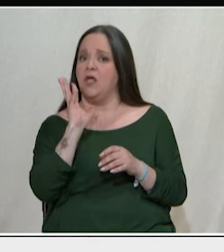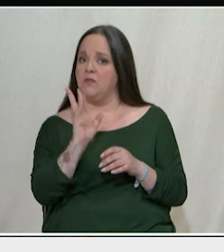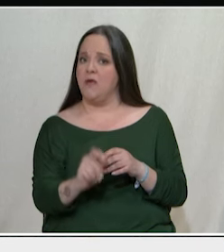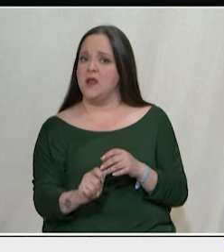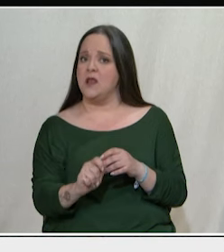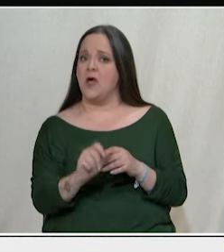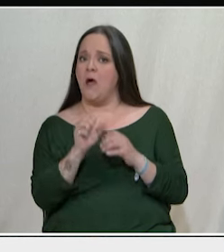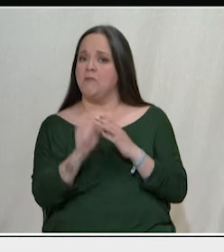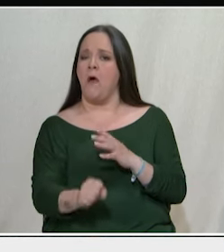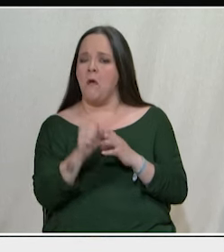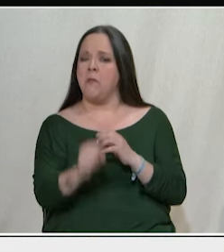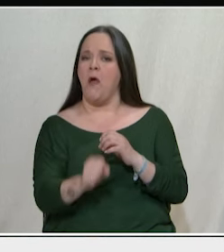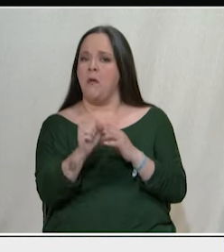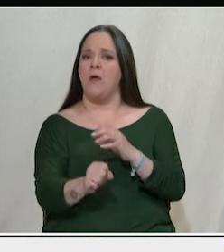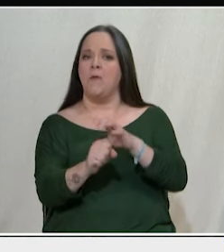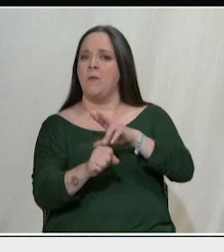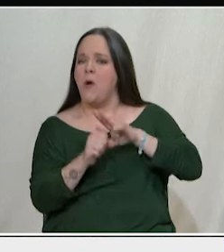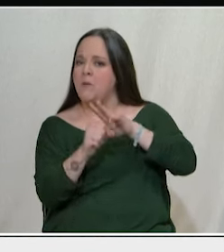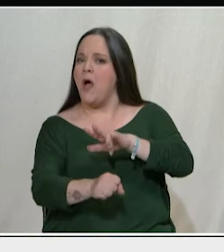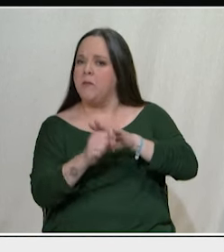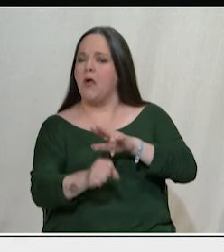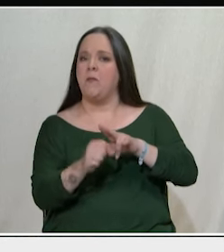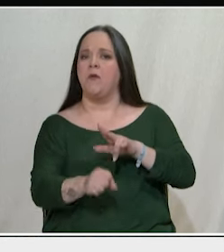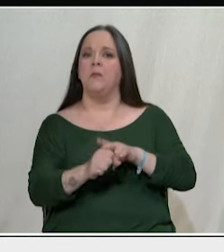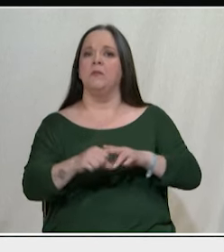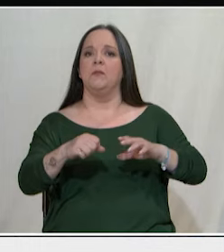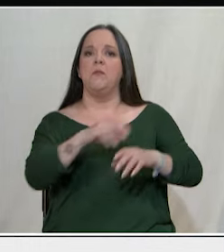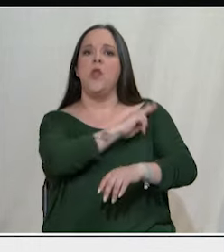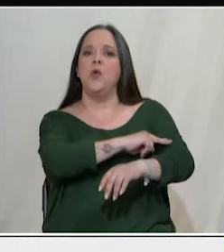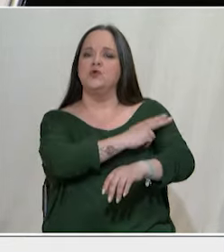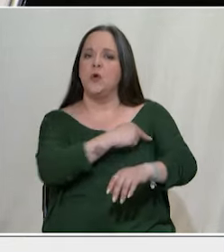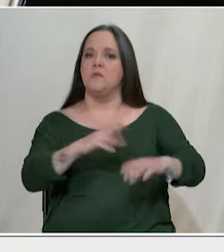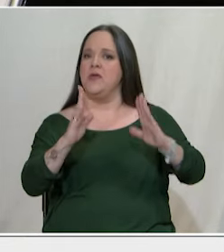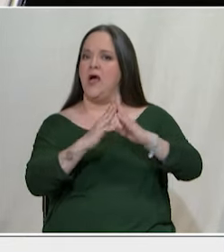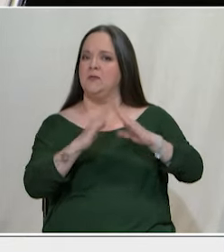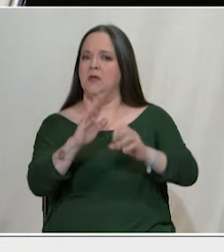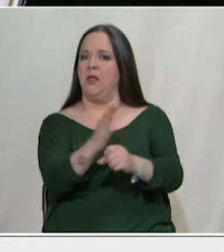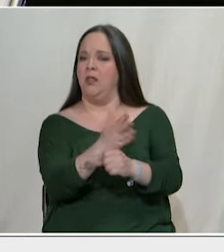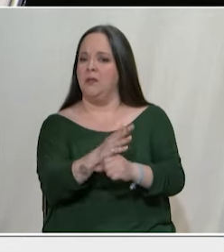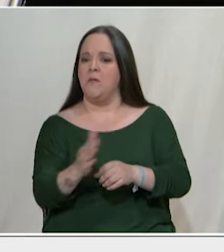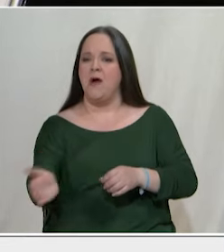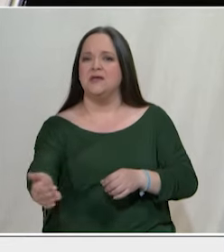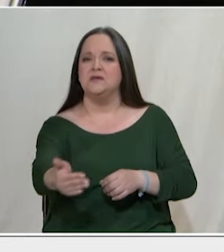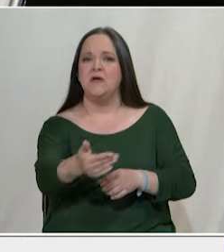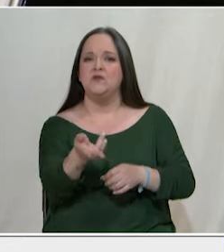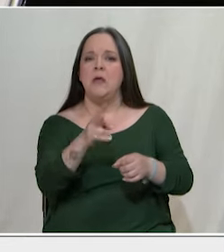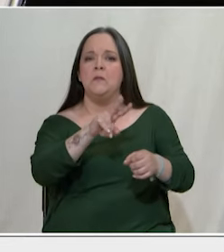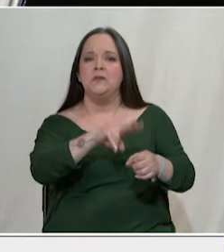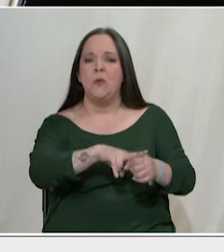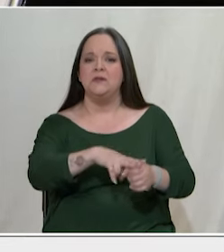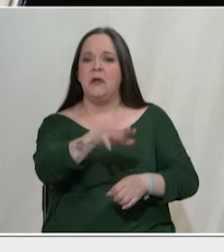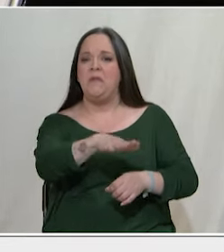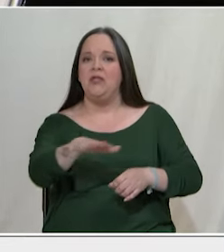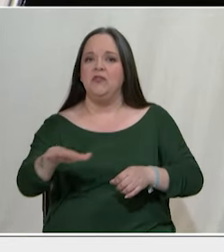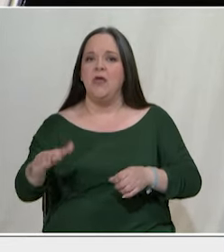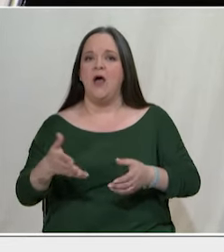βοβαρδίζονται τα νοσοκομεία τους, τα σπίτια τους, μαζεύουν τα πτώματα των παιδιών τους με